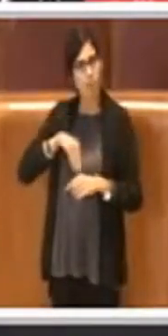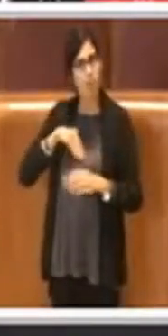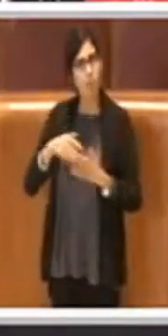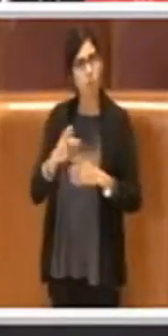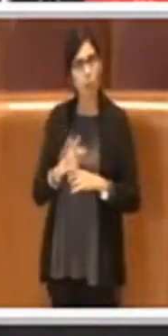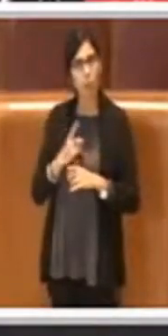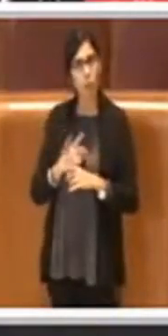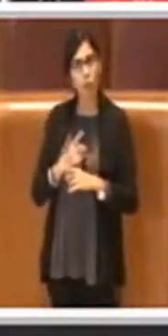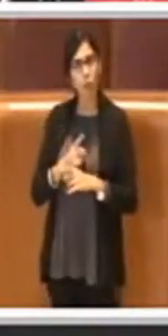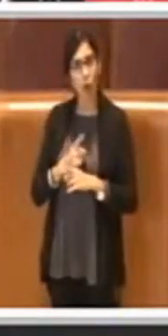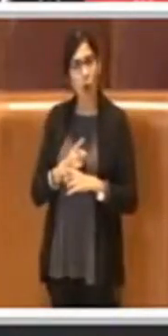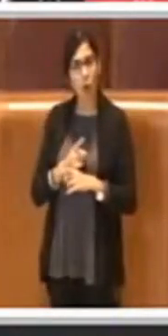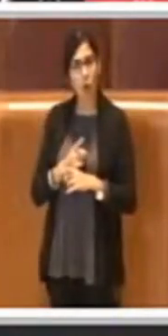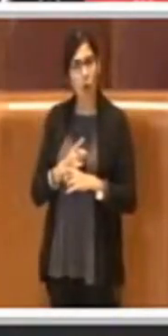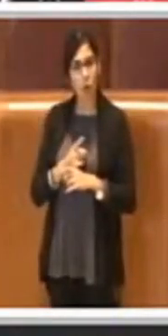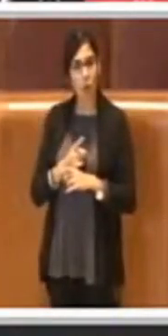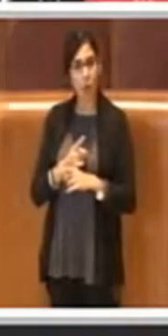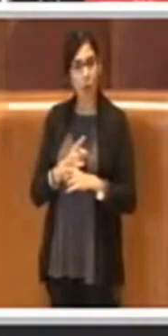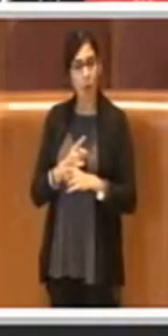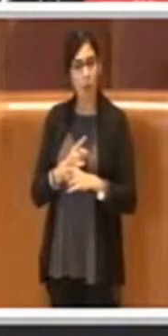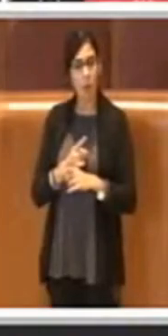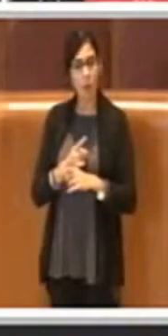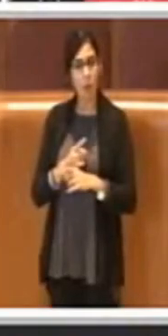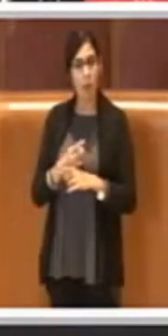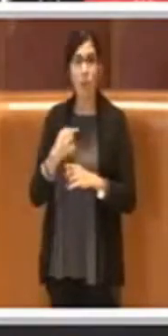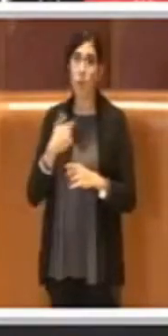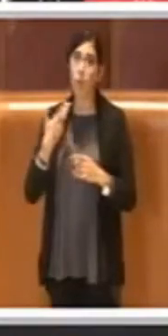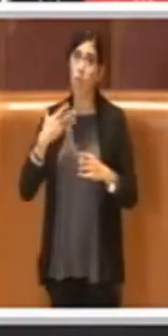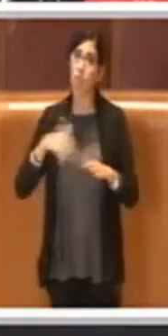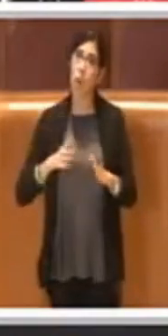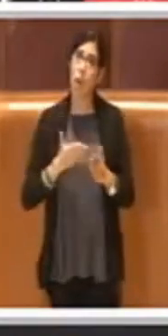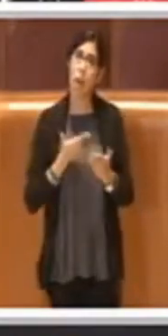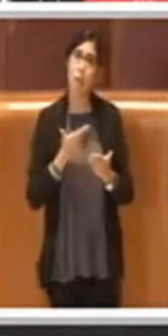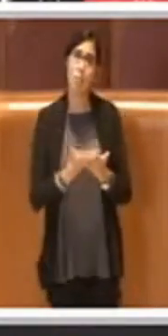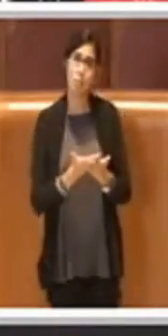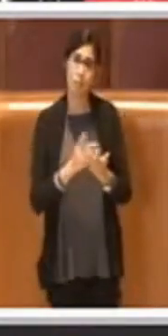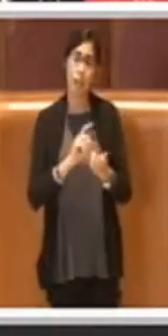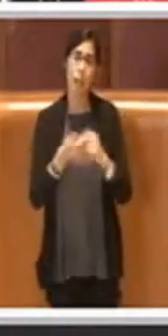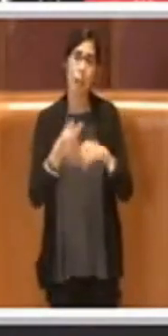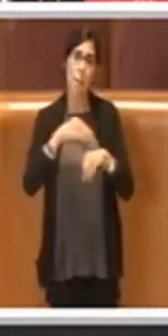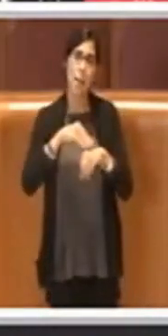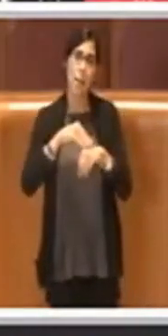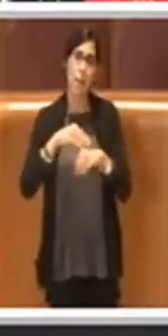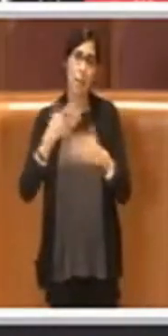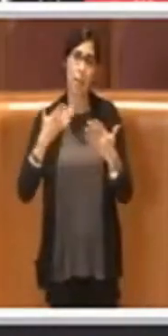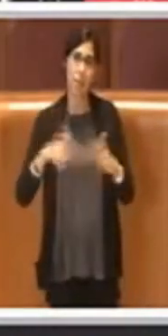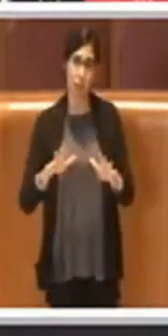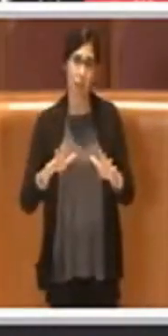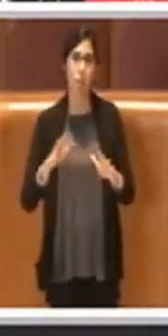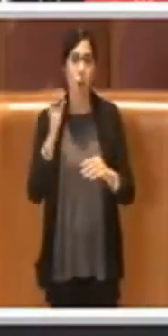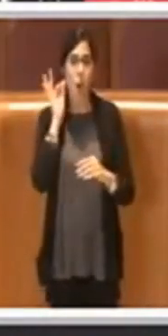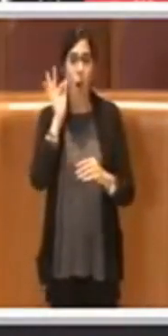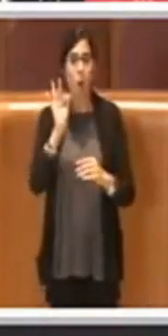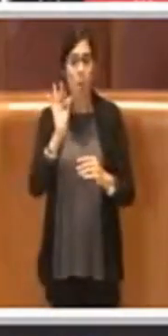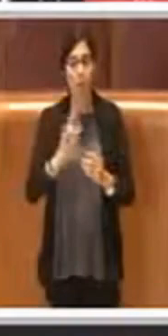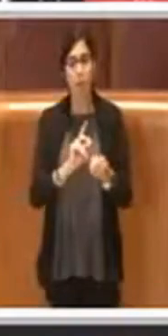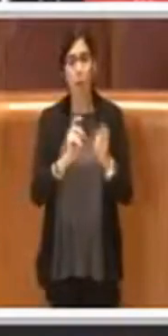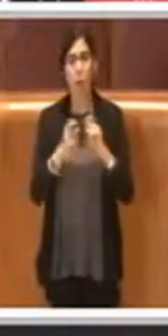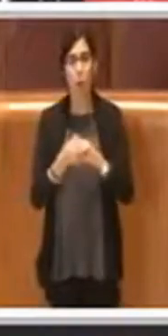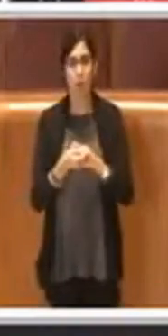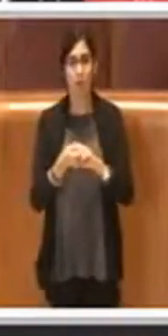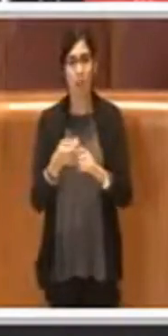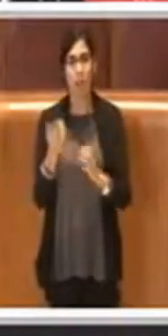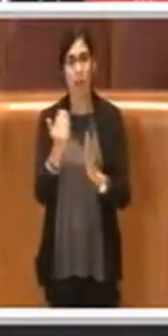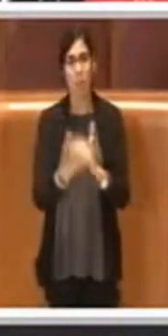ho presentato degli emendamenti per modificare il piano